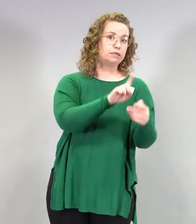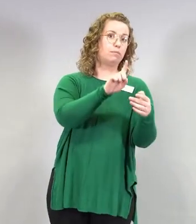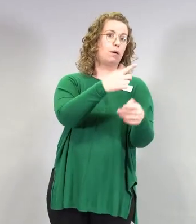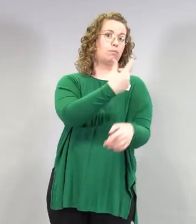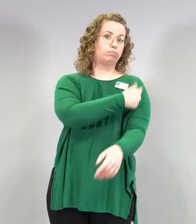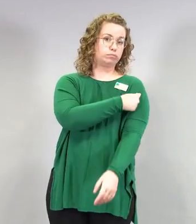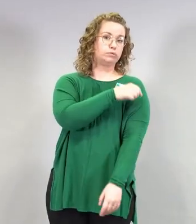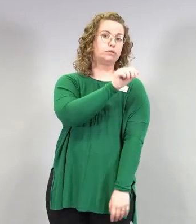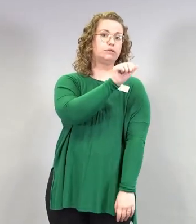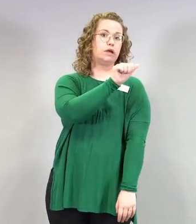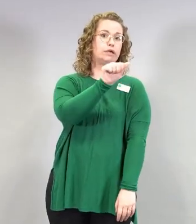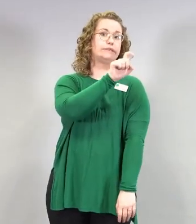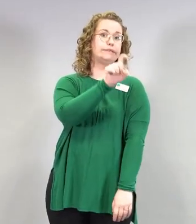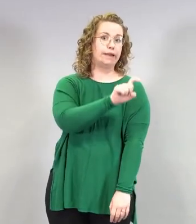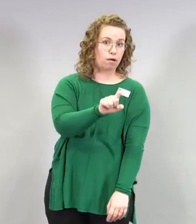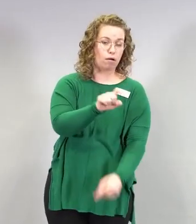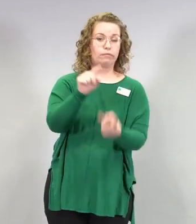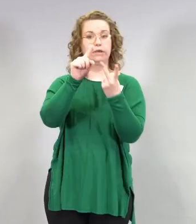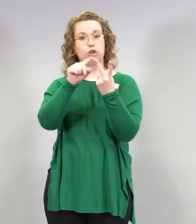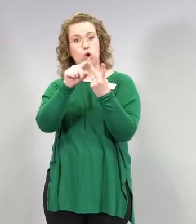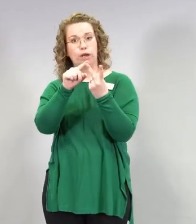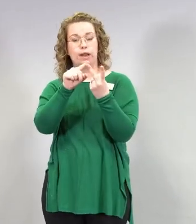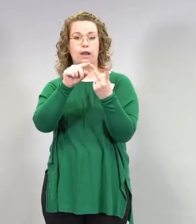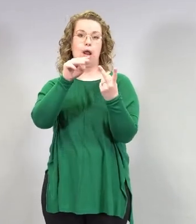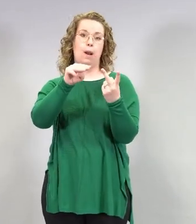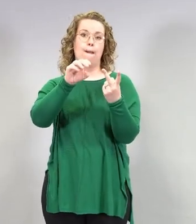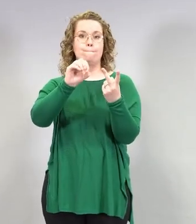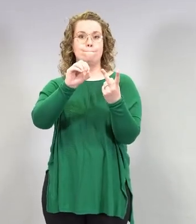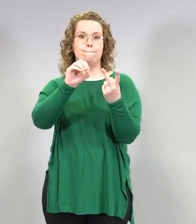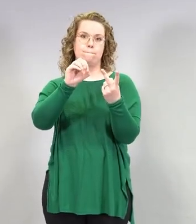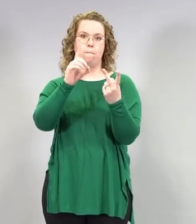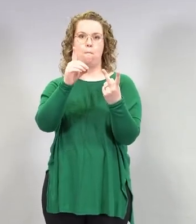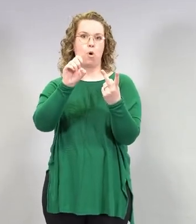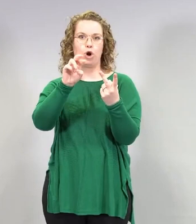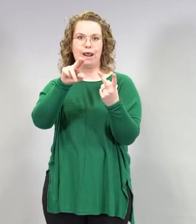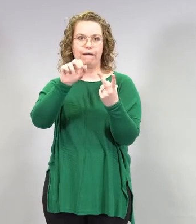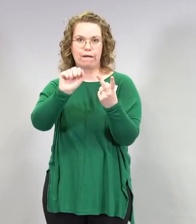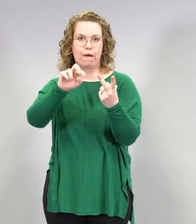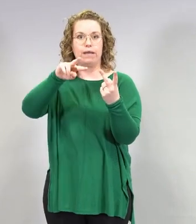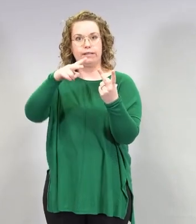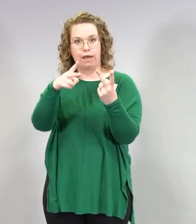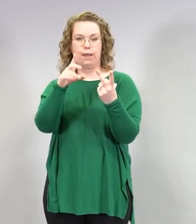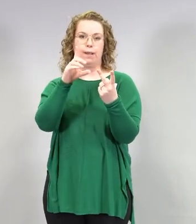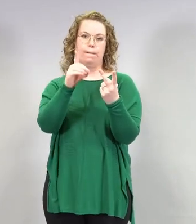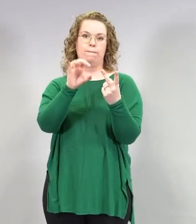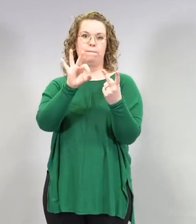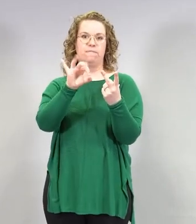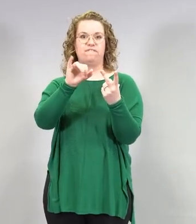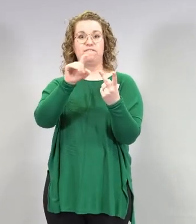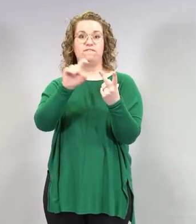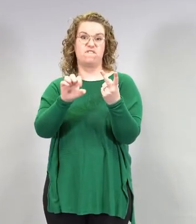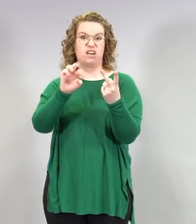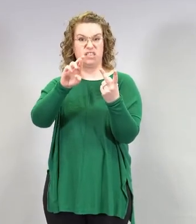RNA-rokotetta, että ne potentioivat toistensa vaikutusta myönteisellä tavalla.